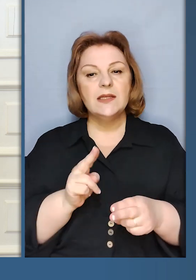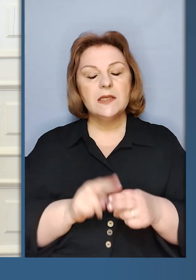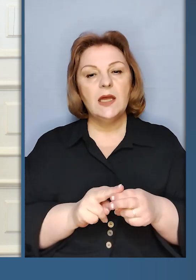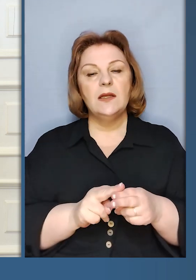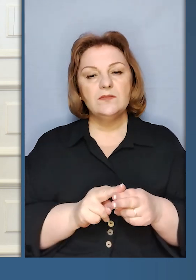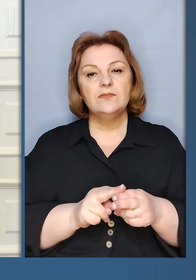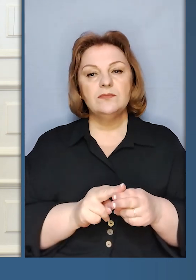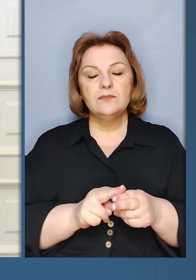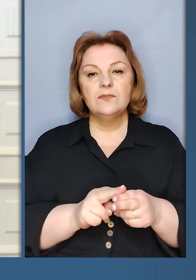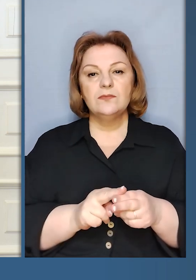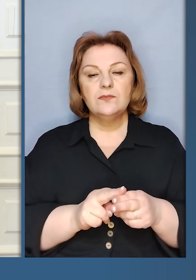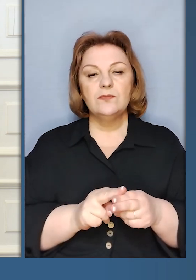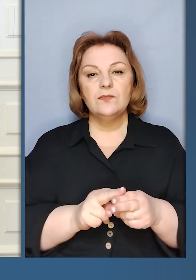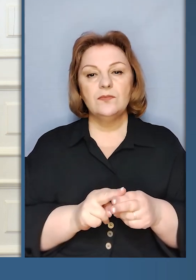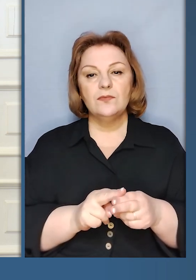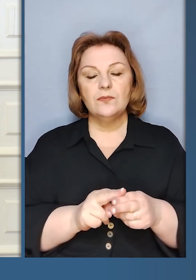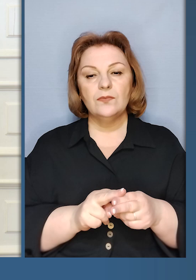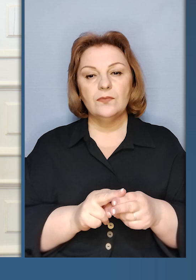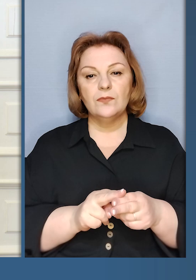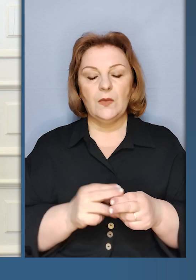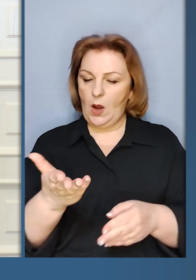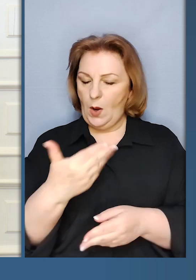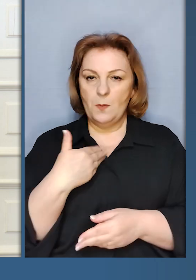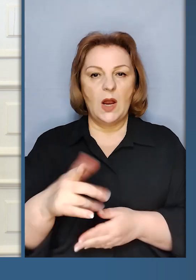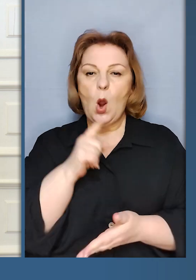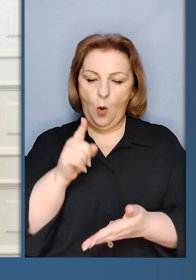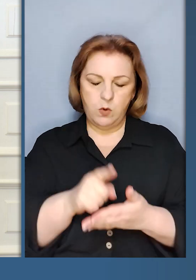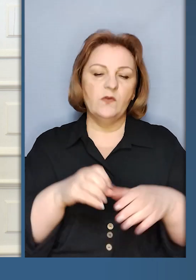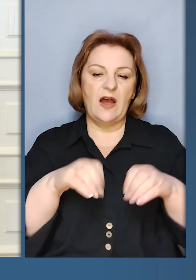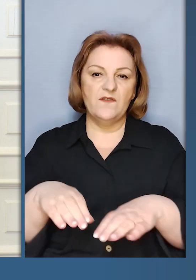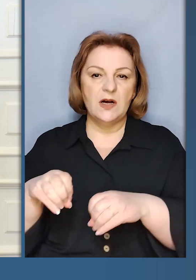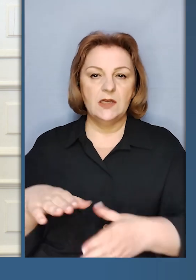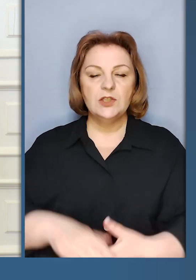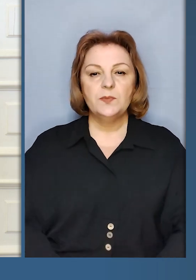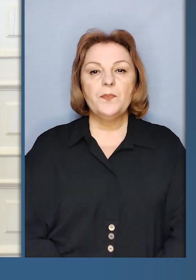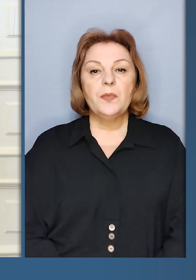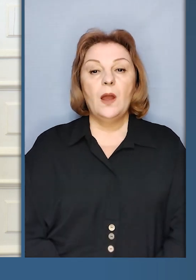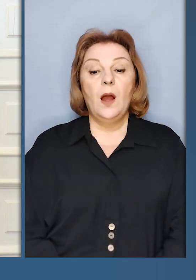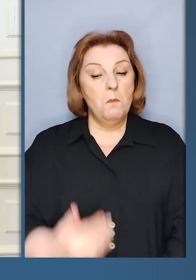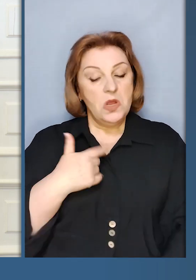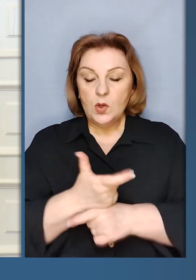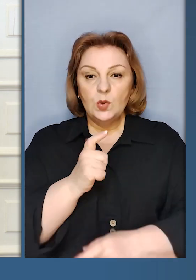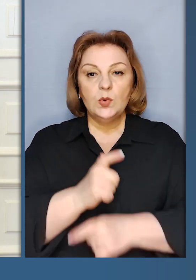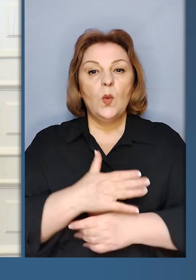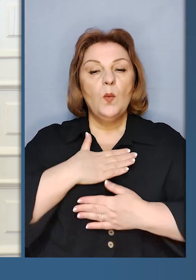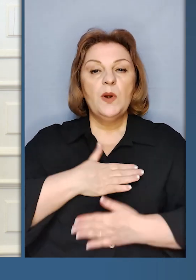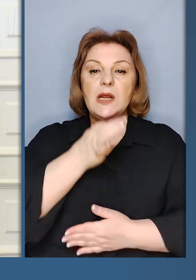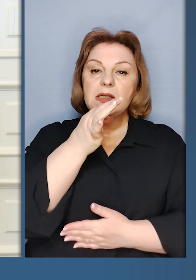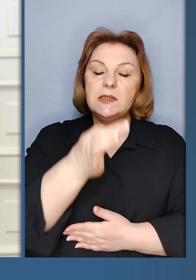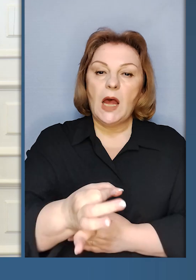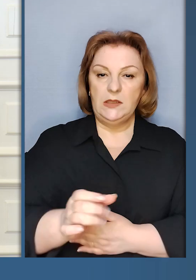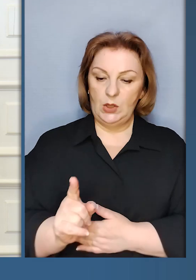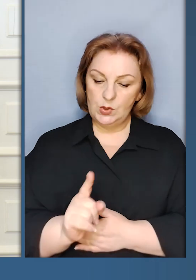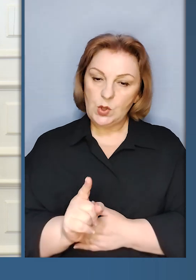ми обов'язково вирішимо. І мені дуже приємно